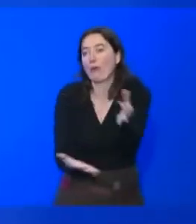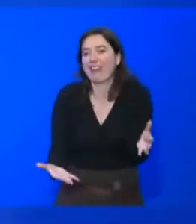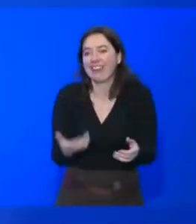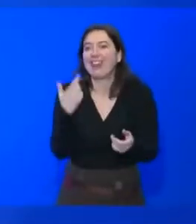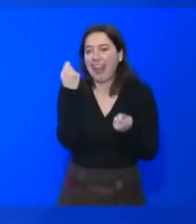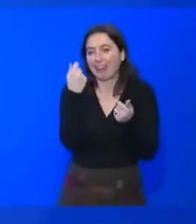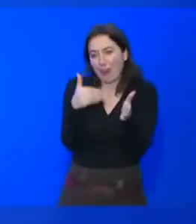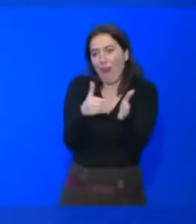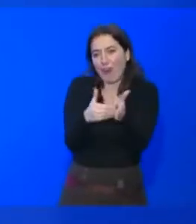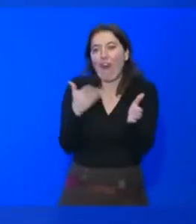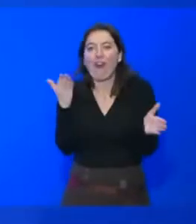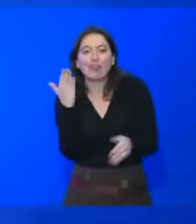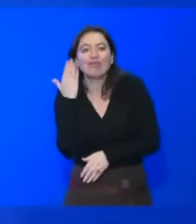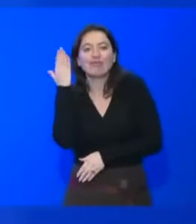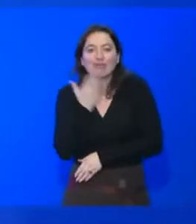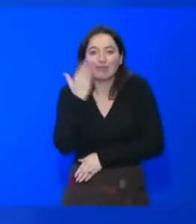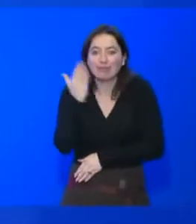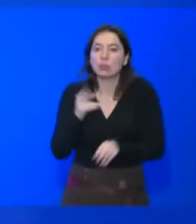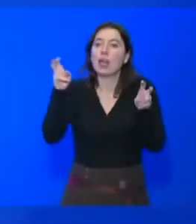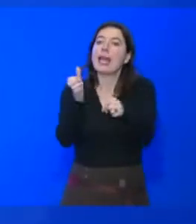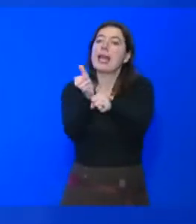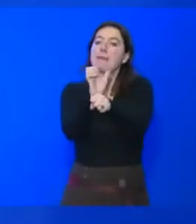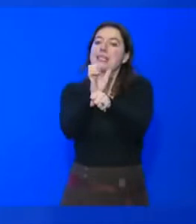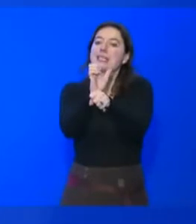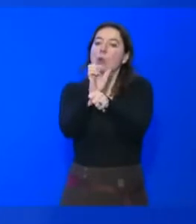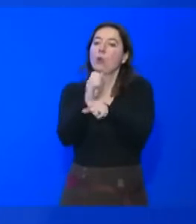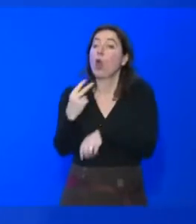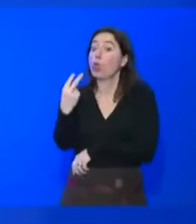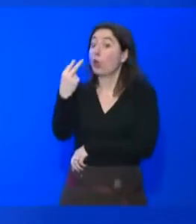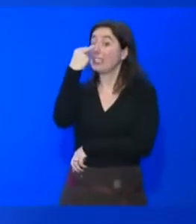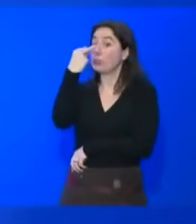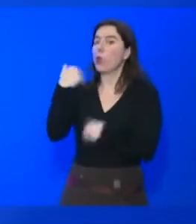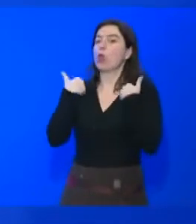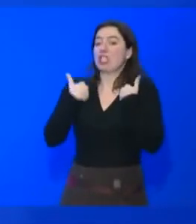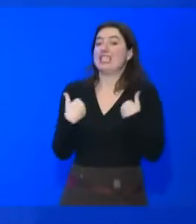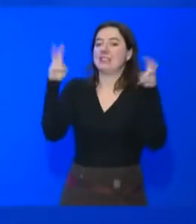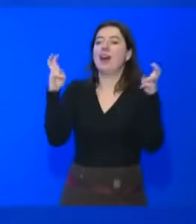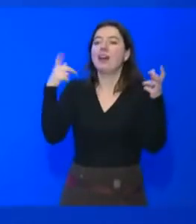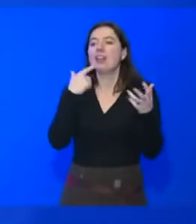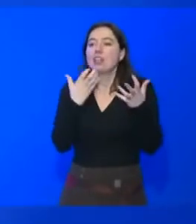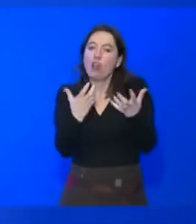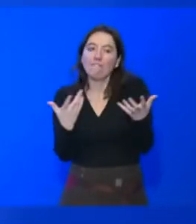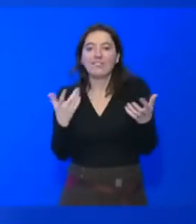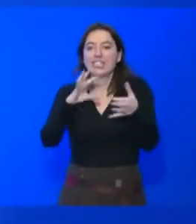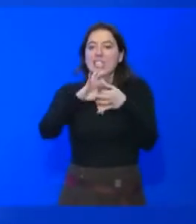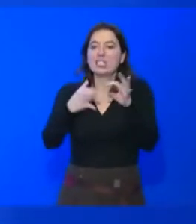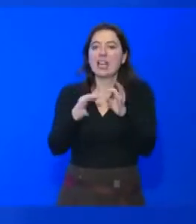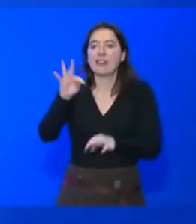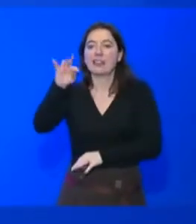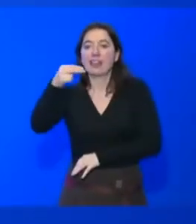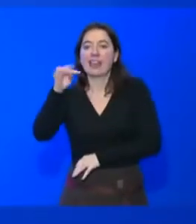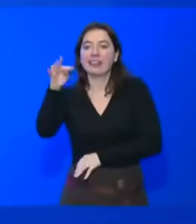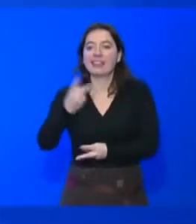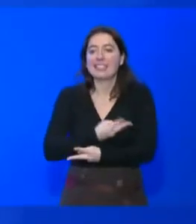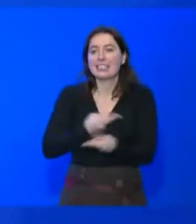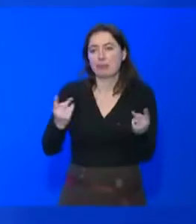Et que j'aimerais que dans les yeux d'Angélina, soit diffusé sur une chaîne de la TNT, parce qu'il faudra que ce soit vu par un maximum de